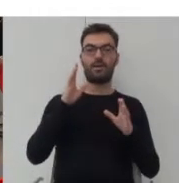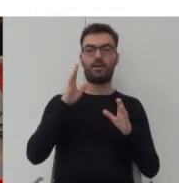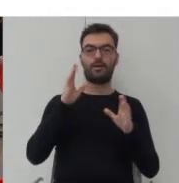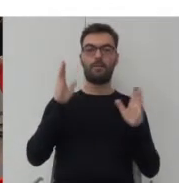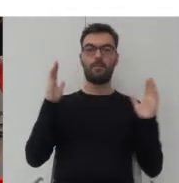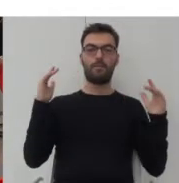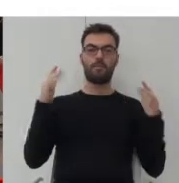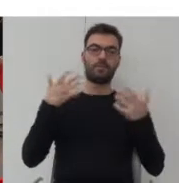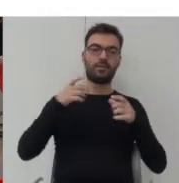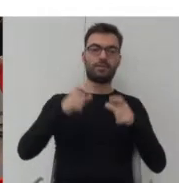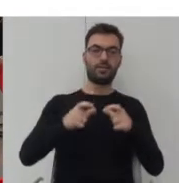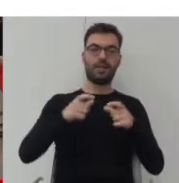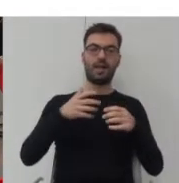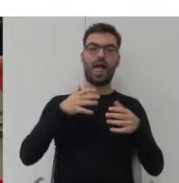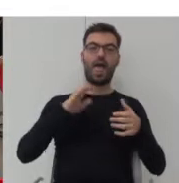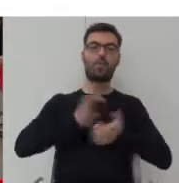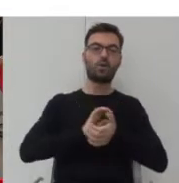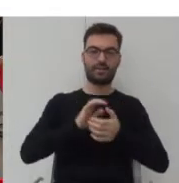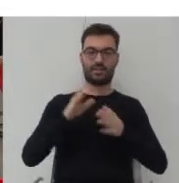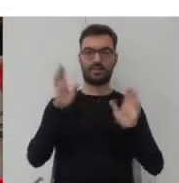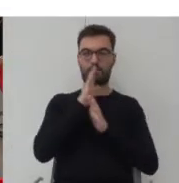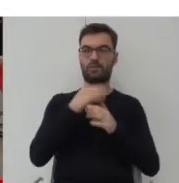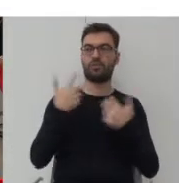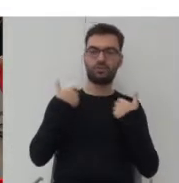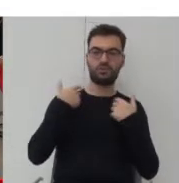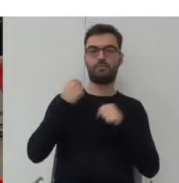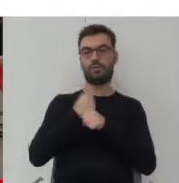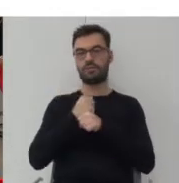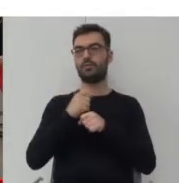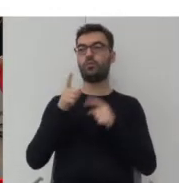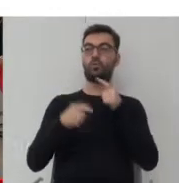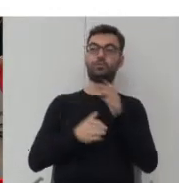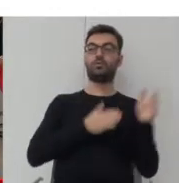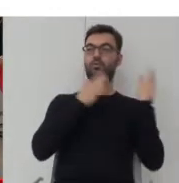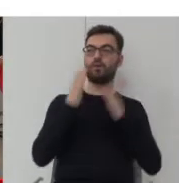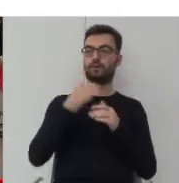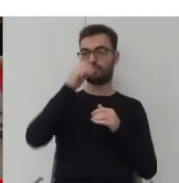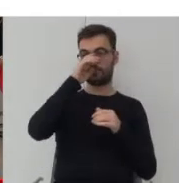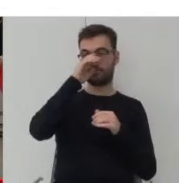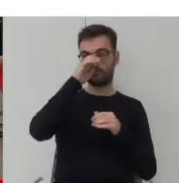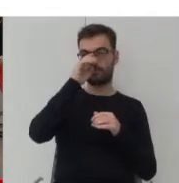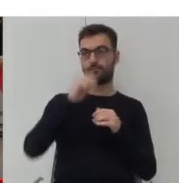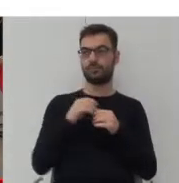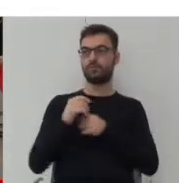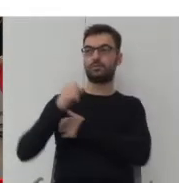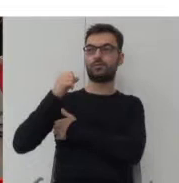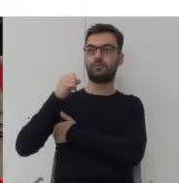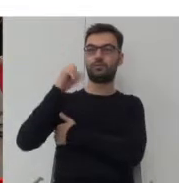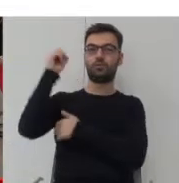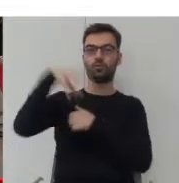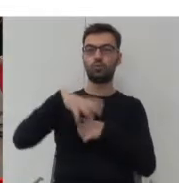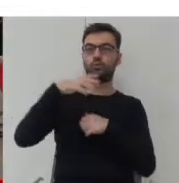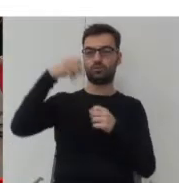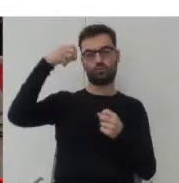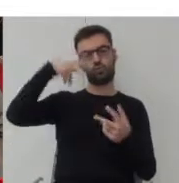przestrzeniami wypoczynku a przestrzeniami życia. No i tutaj mam właśnie, taki jest rzut mieszkania,